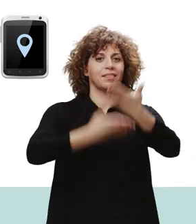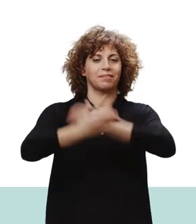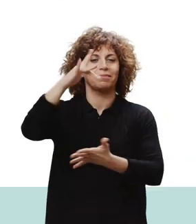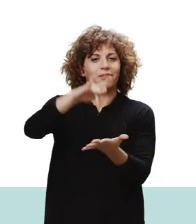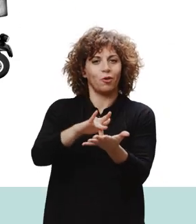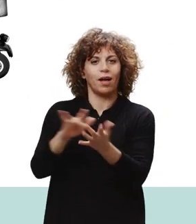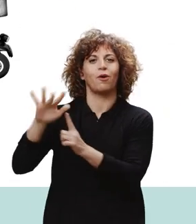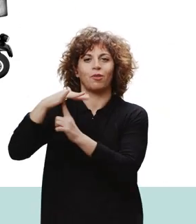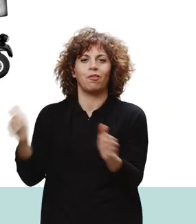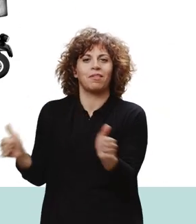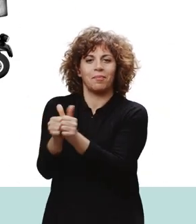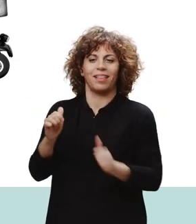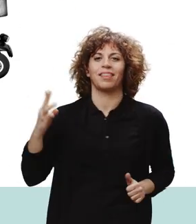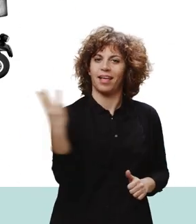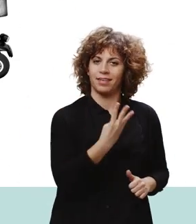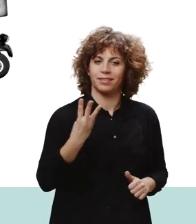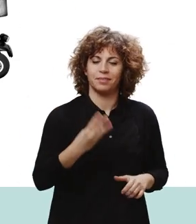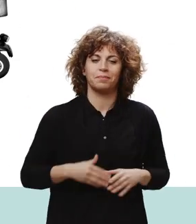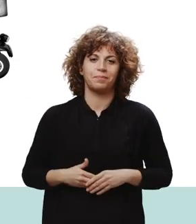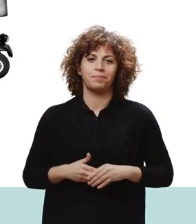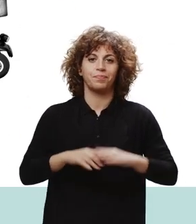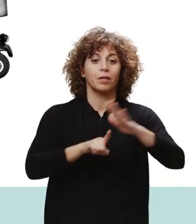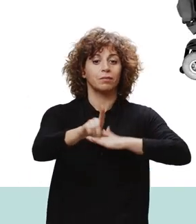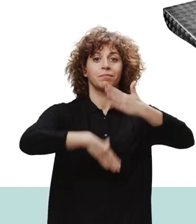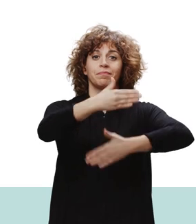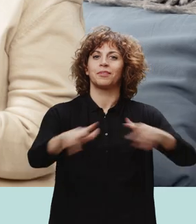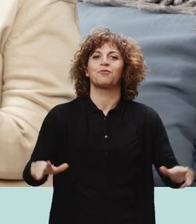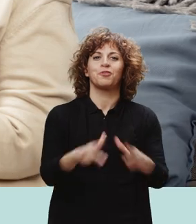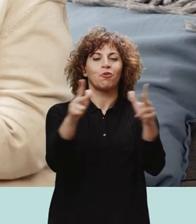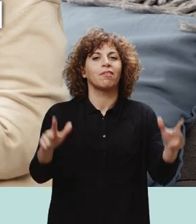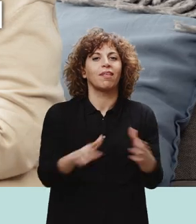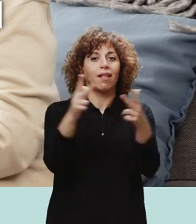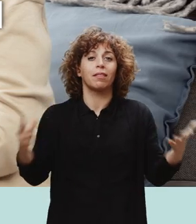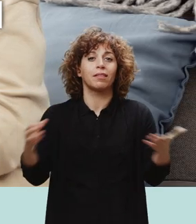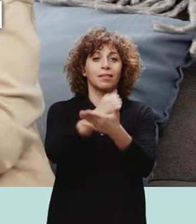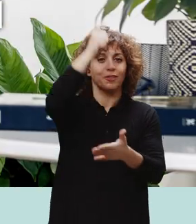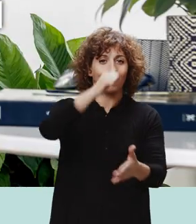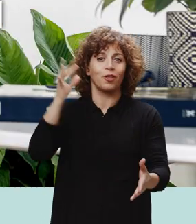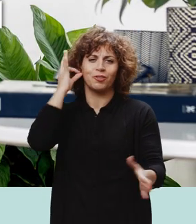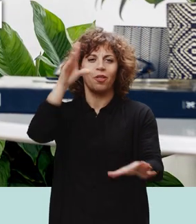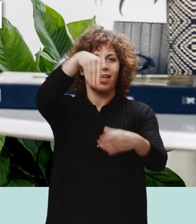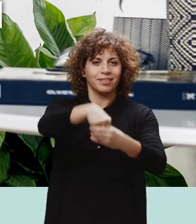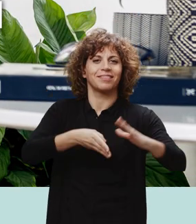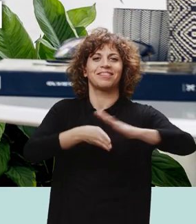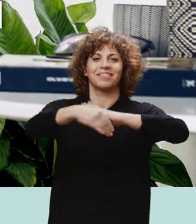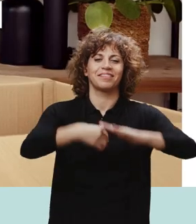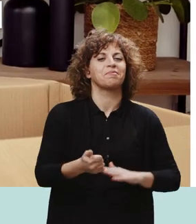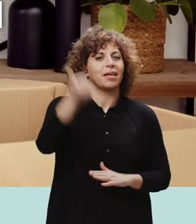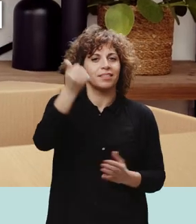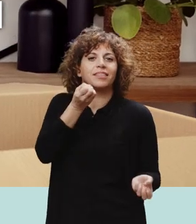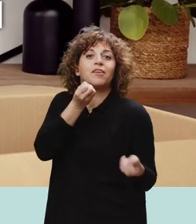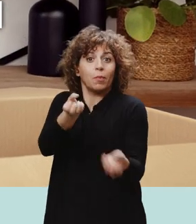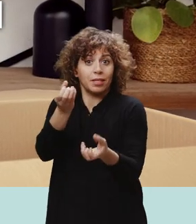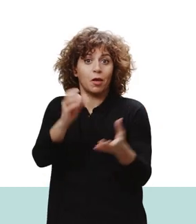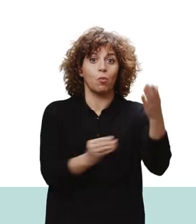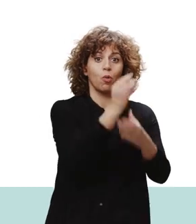partaidetza eta gizarteratze sozial eta komunitariorako produktuak alegia. Guztionzako gizarte irisgarriagoa elburu.